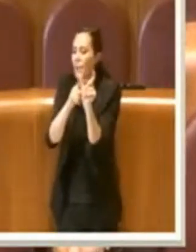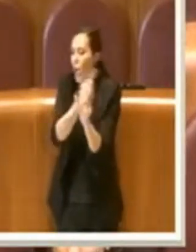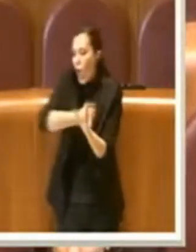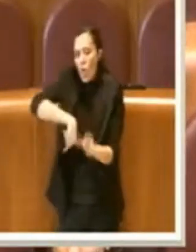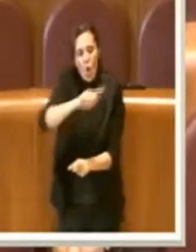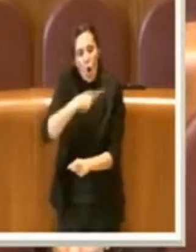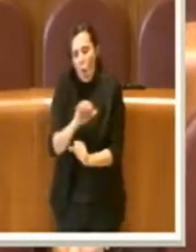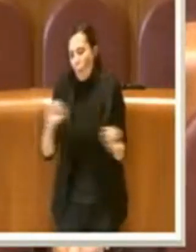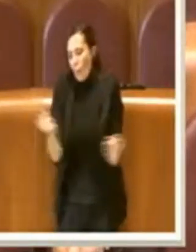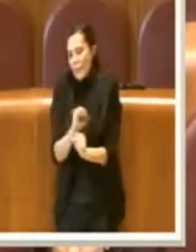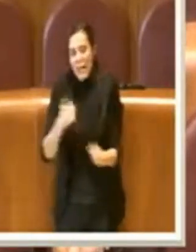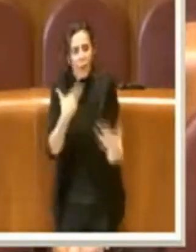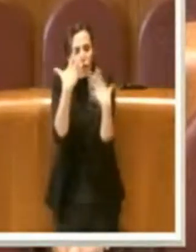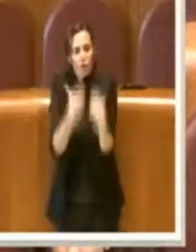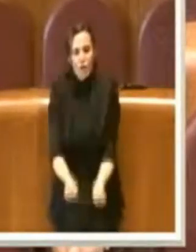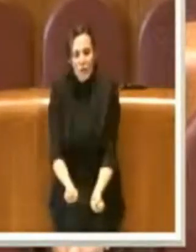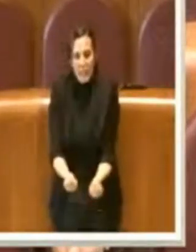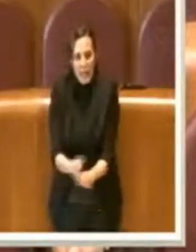accettare.